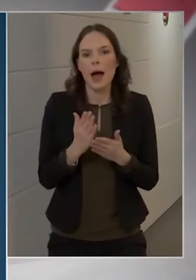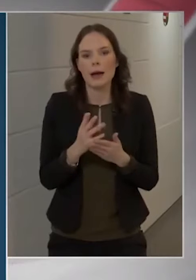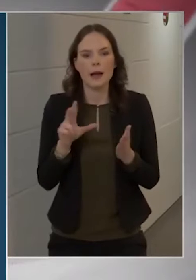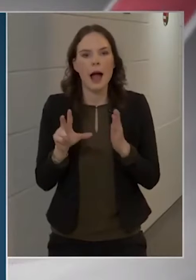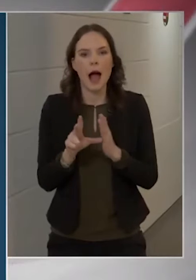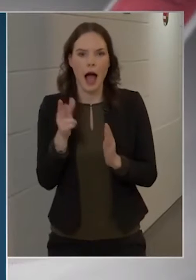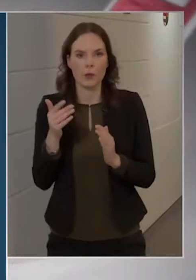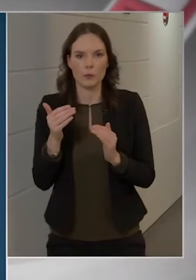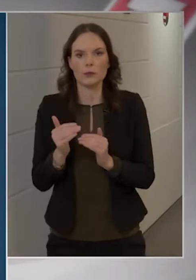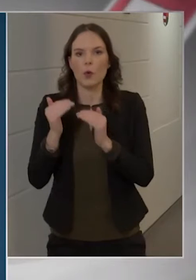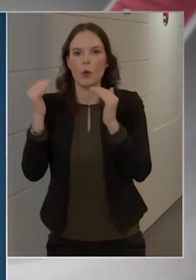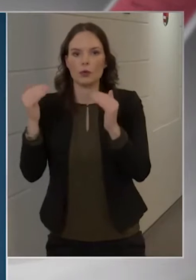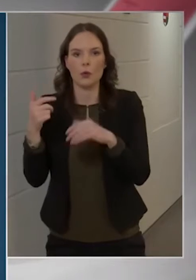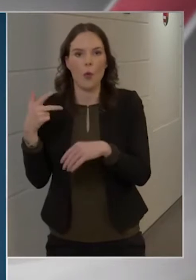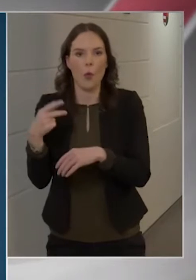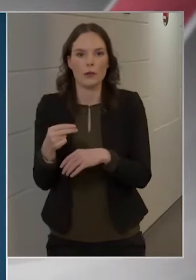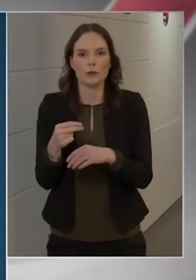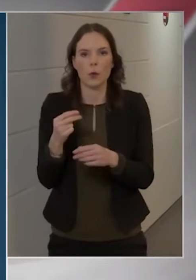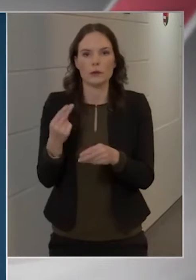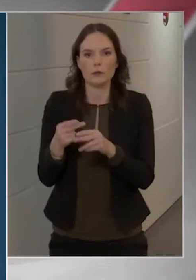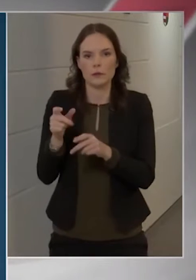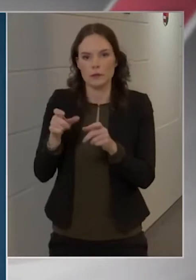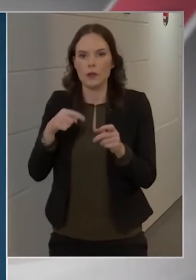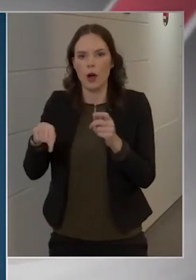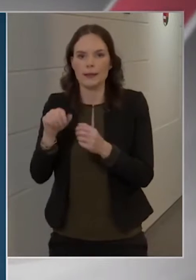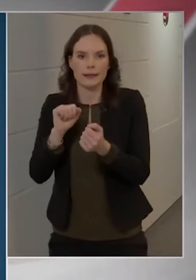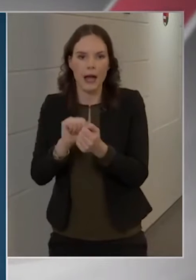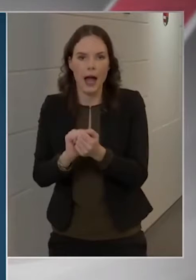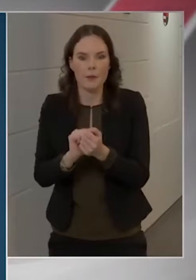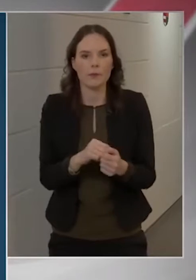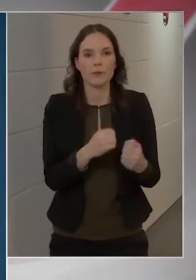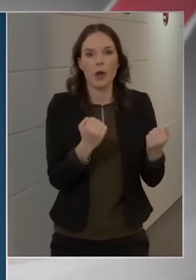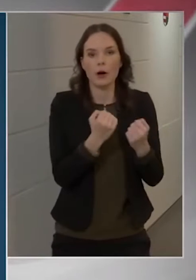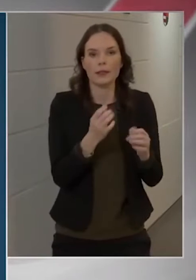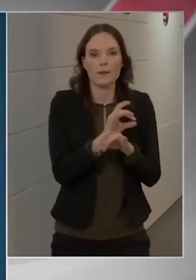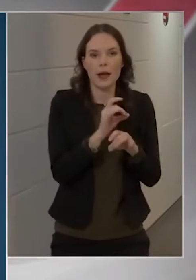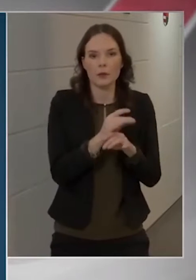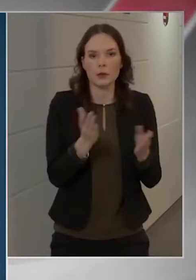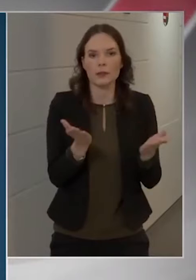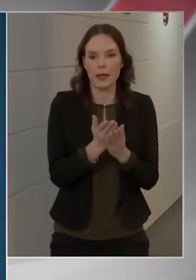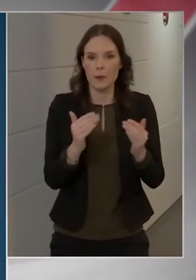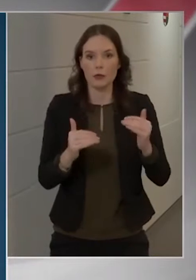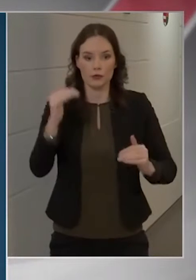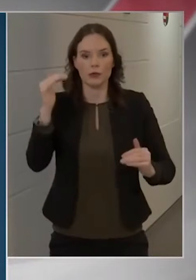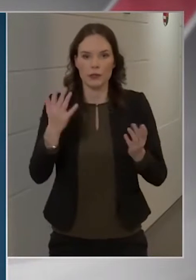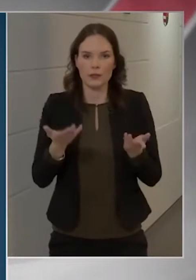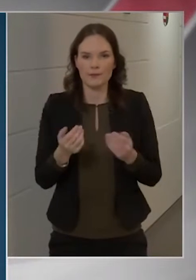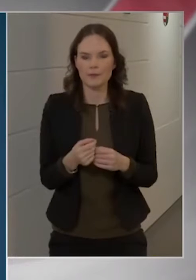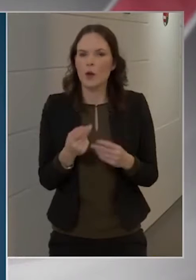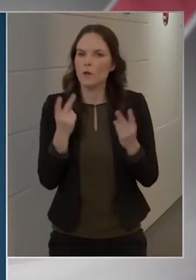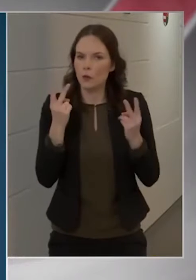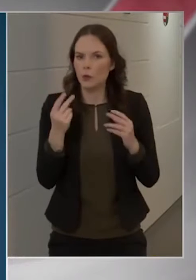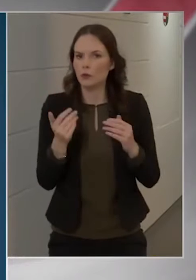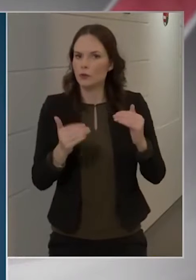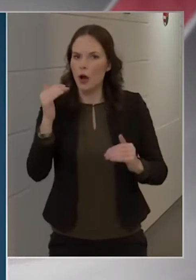a beoltottak száma az aktív fertőzöttekének. Itt az arányok nagyon fontosak, és azt is